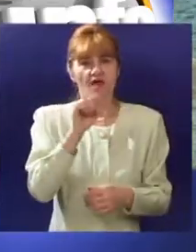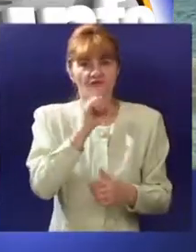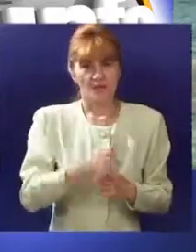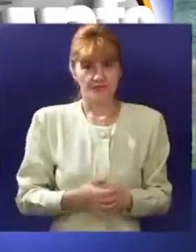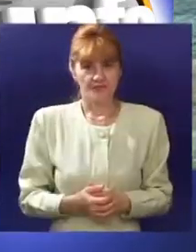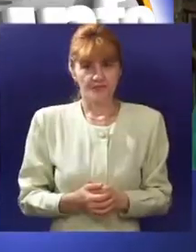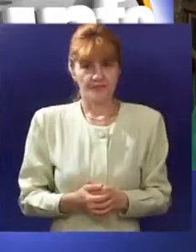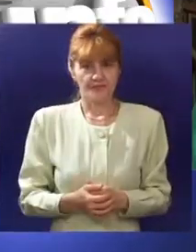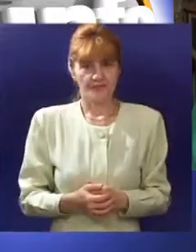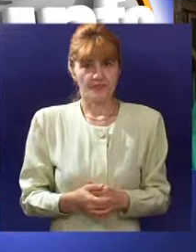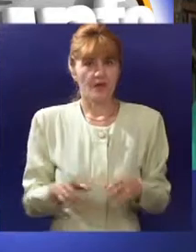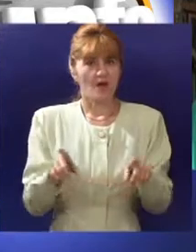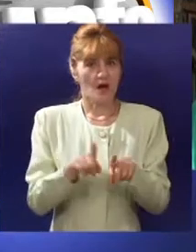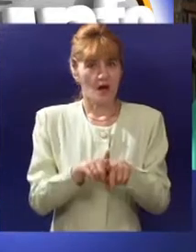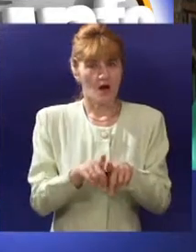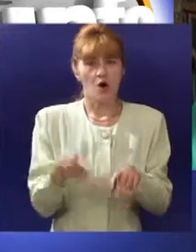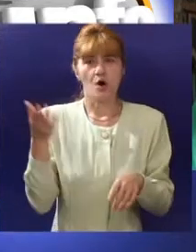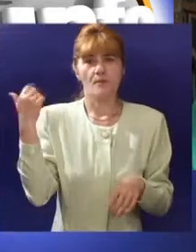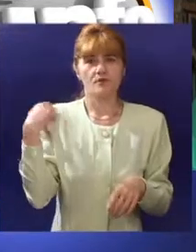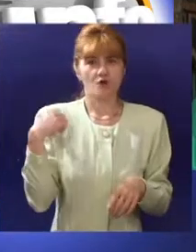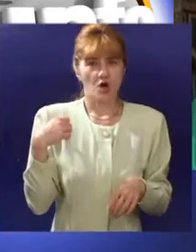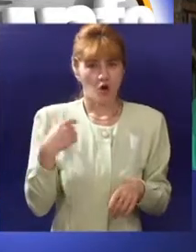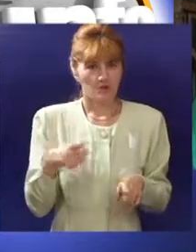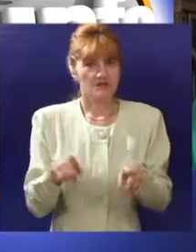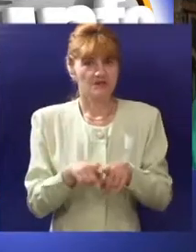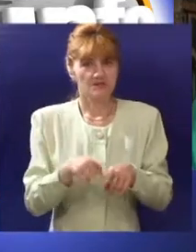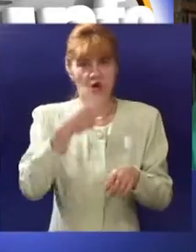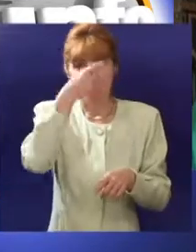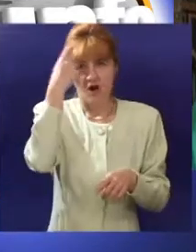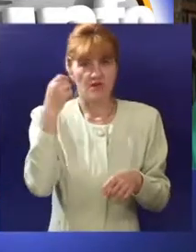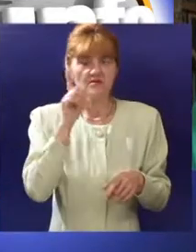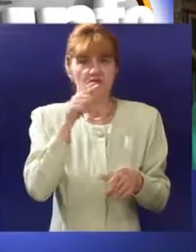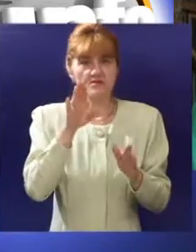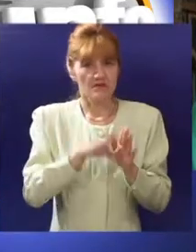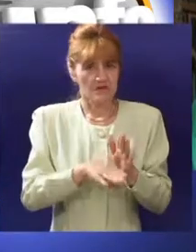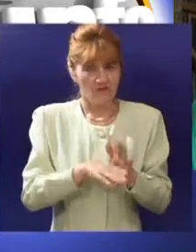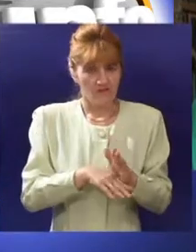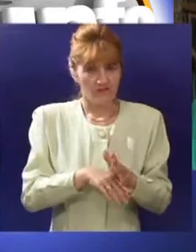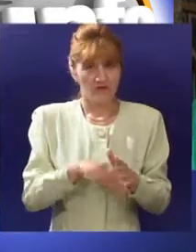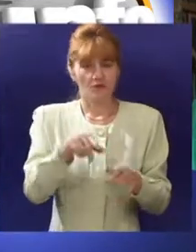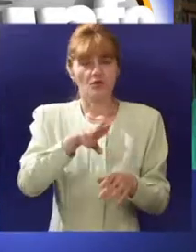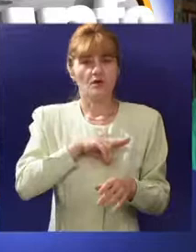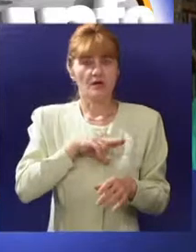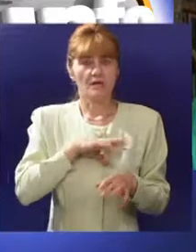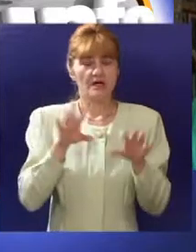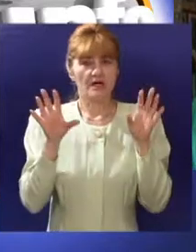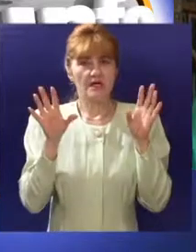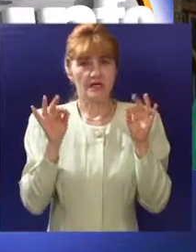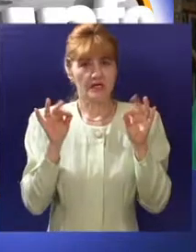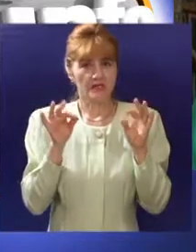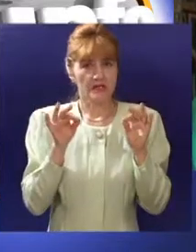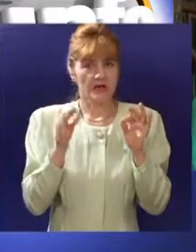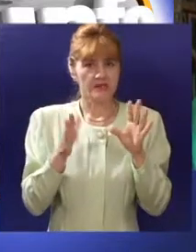kao i prethodnih godina ono što ih najviše interesuje to je svakako Grčka i letovanje u Grčkoj. Ono što mi imamo u ponudi su deseto,